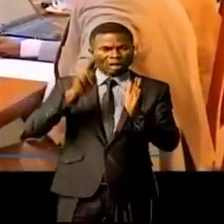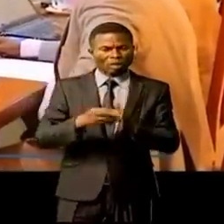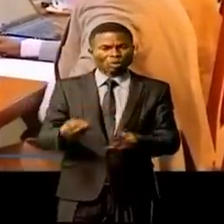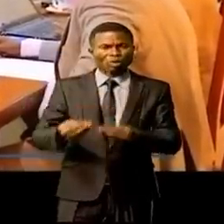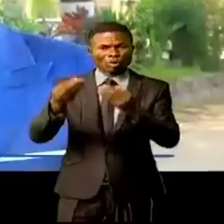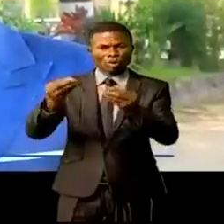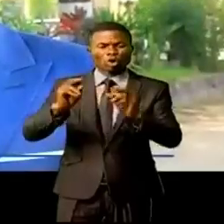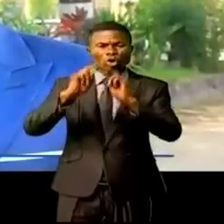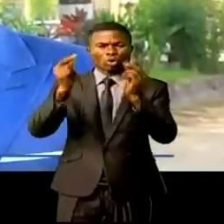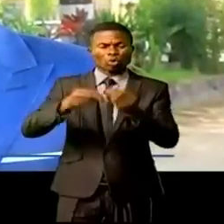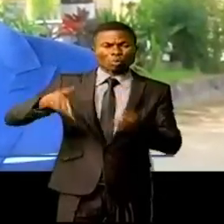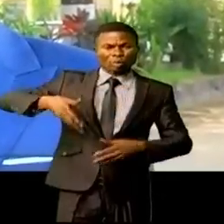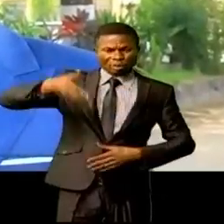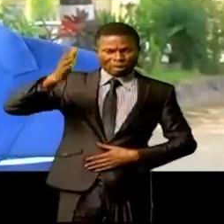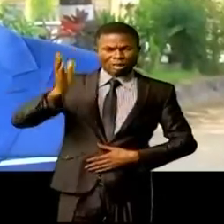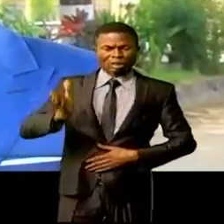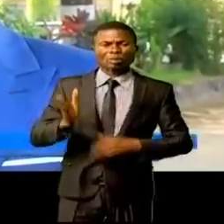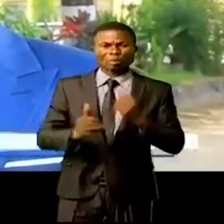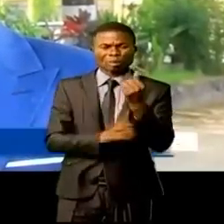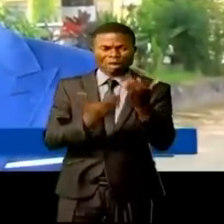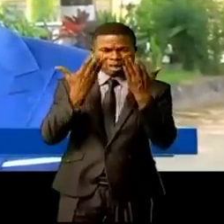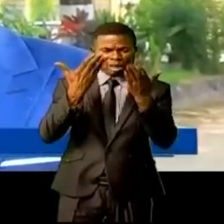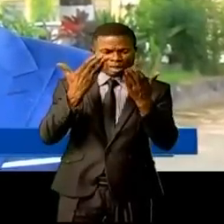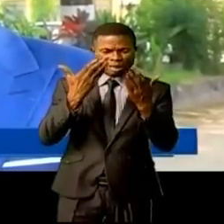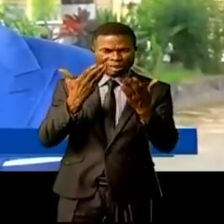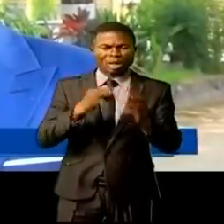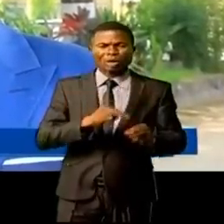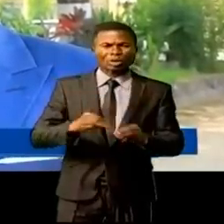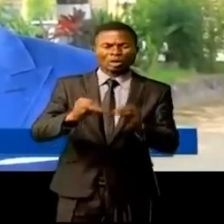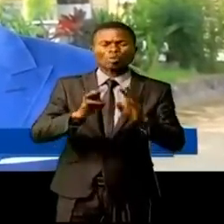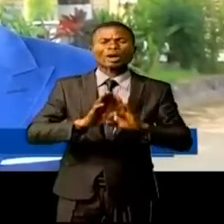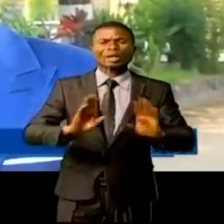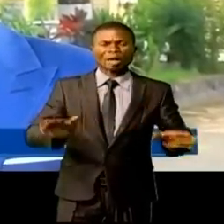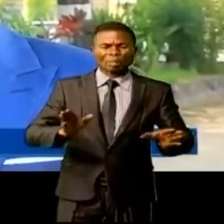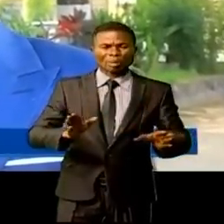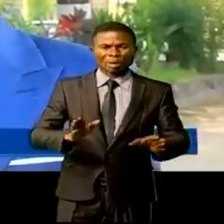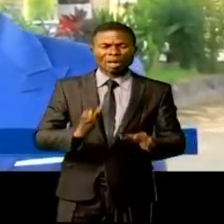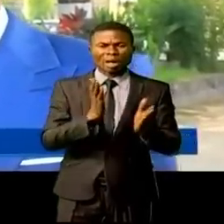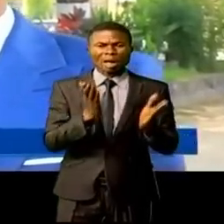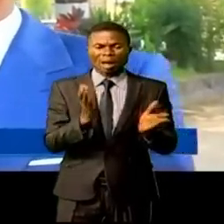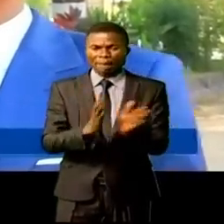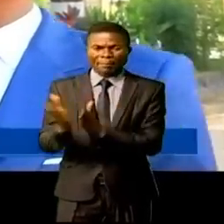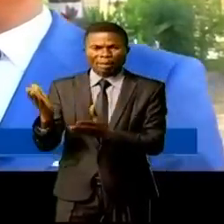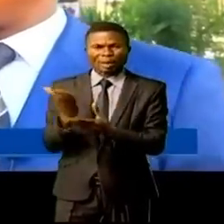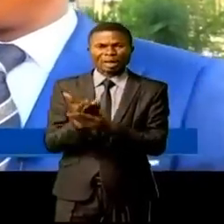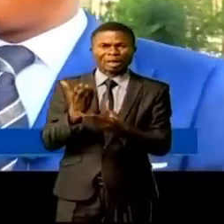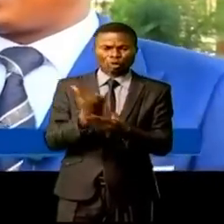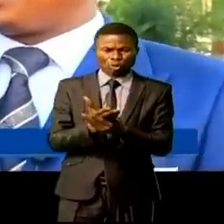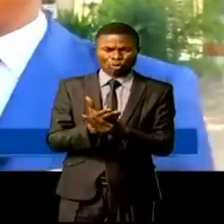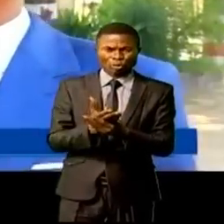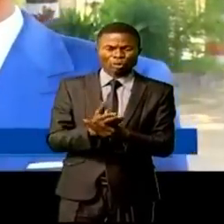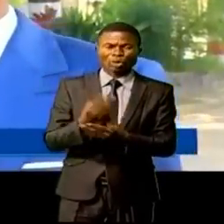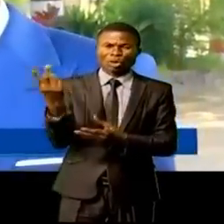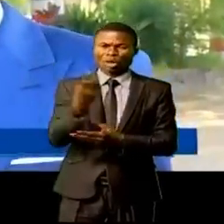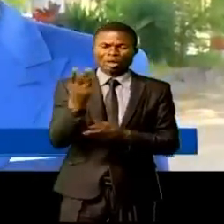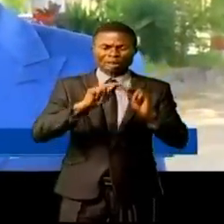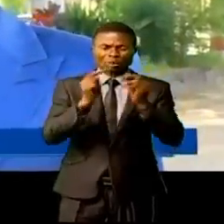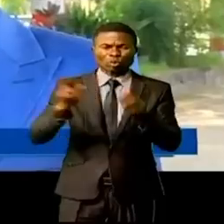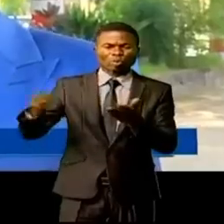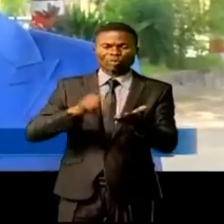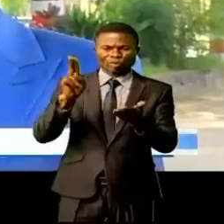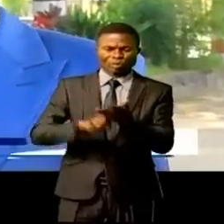un groupe d'experts pour étudier les faisabilités et disposer un document que les départis vont signer